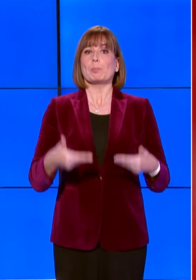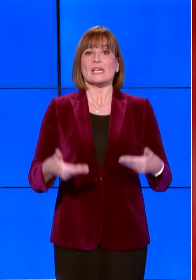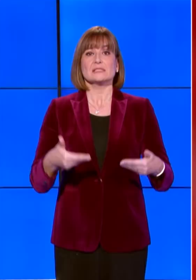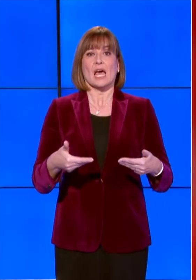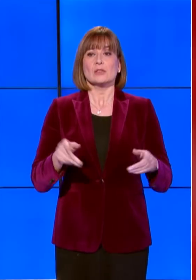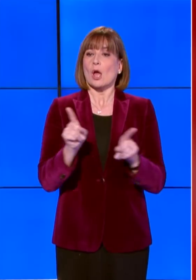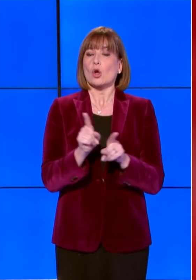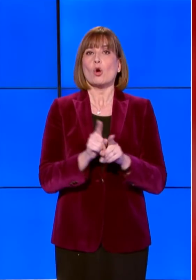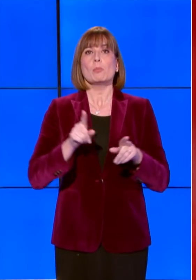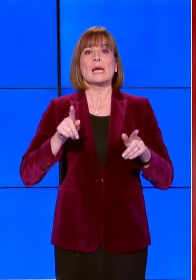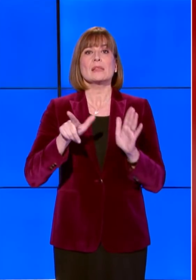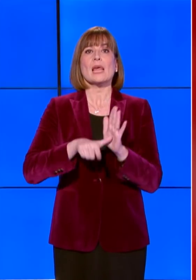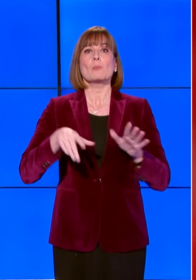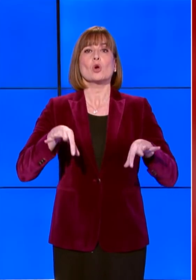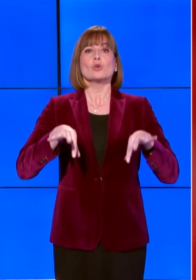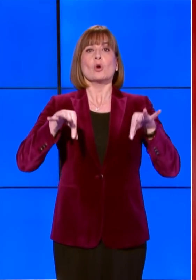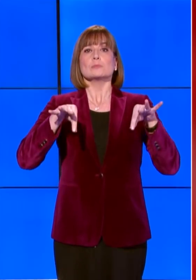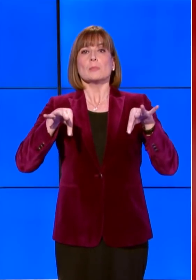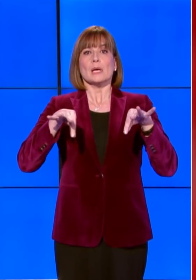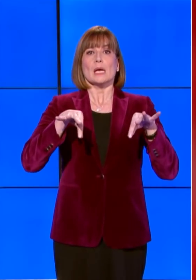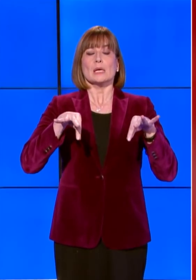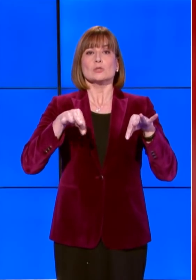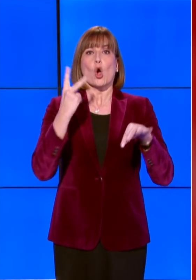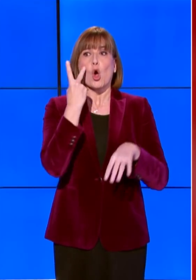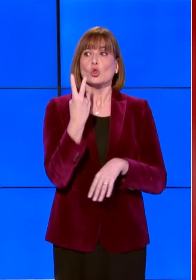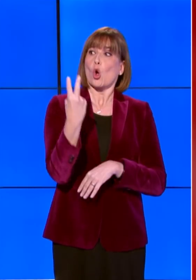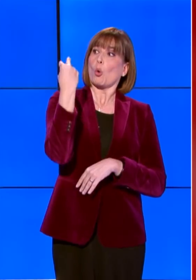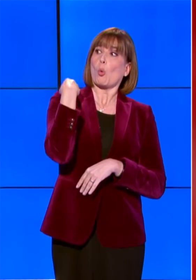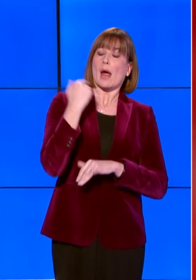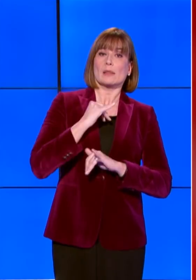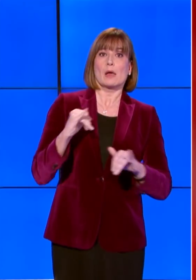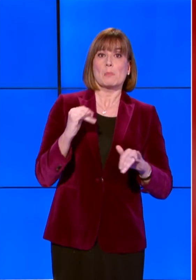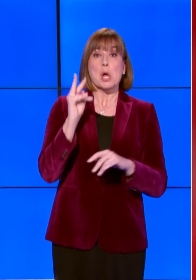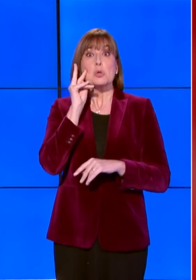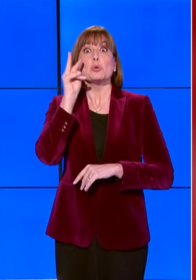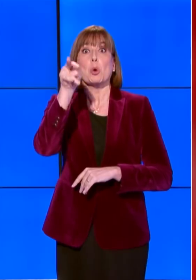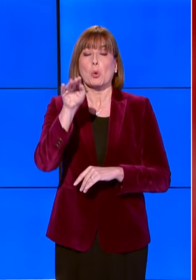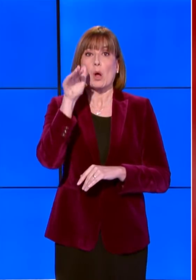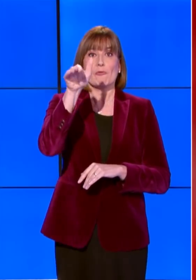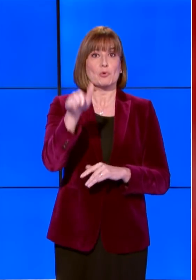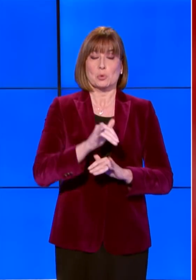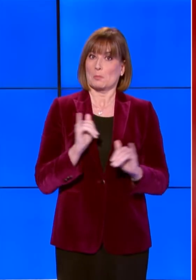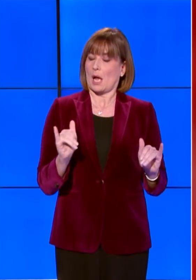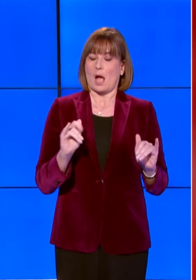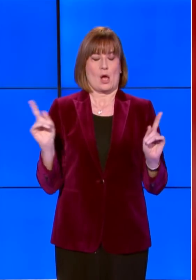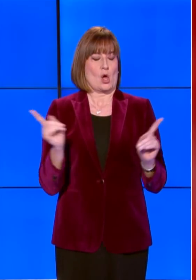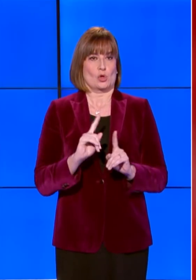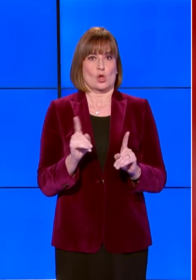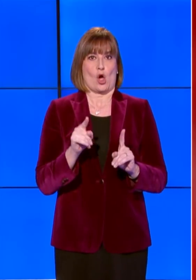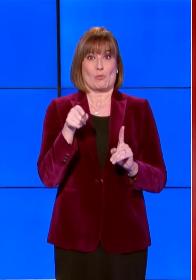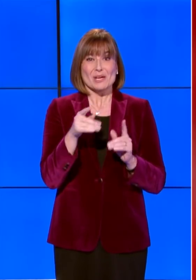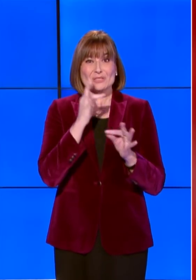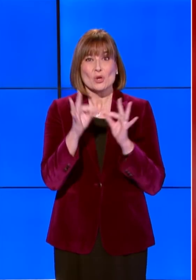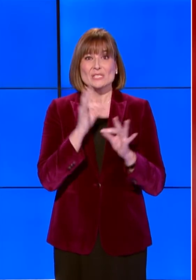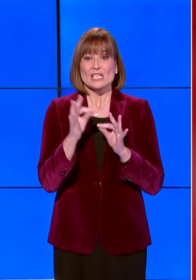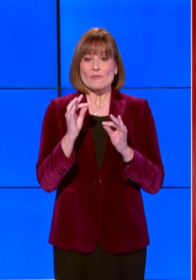in una sospensione del tempo, che ignora il passato e oscura l'avvenire, così deformando il